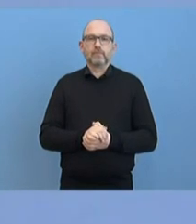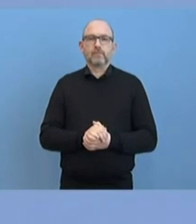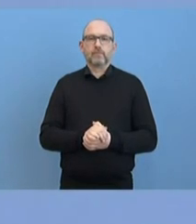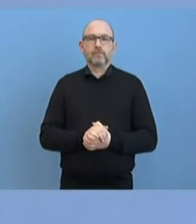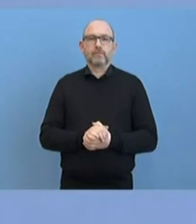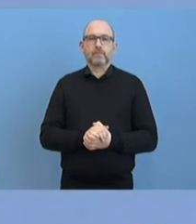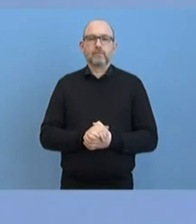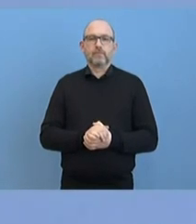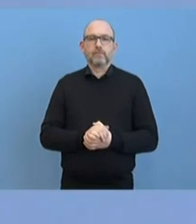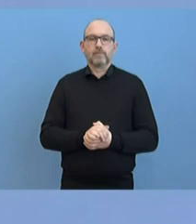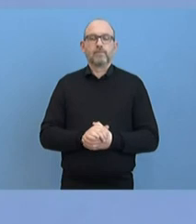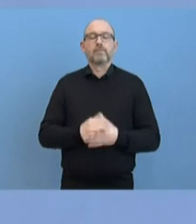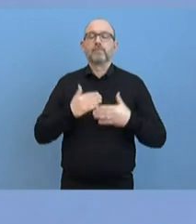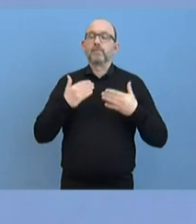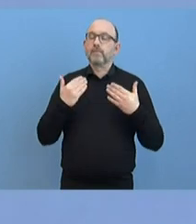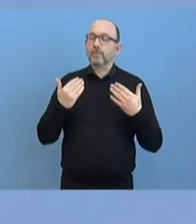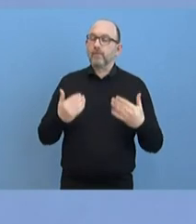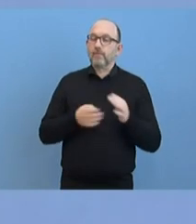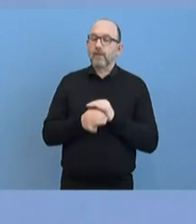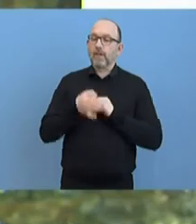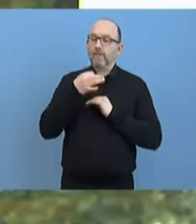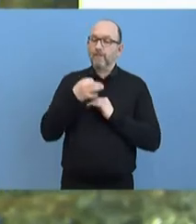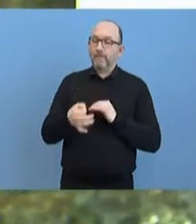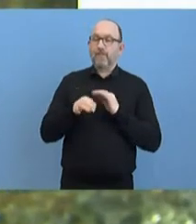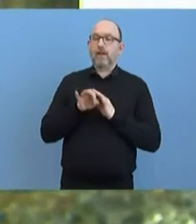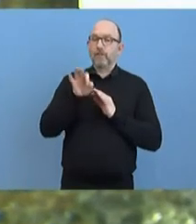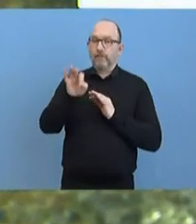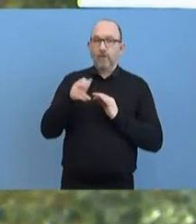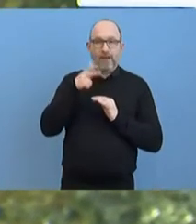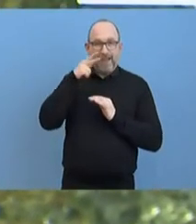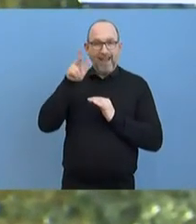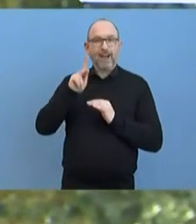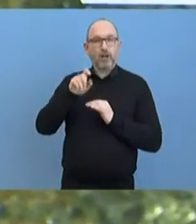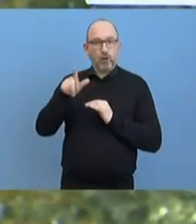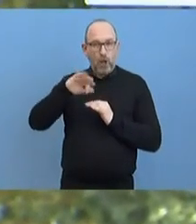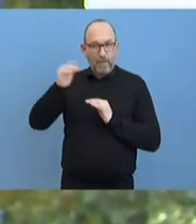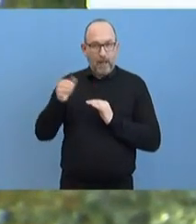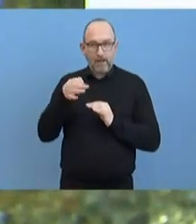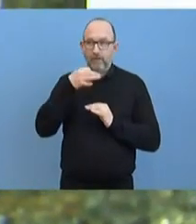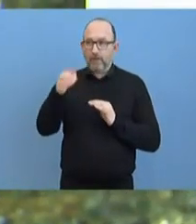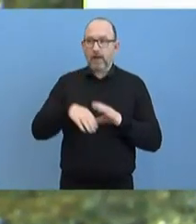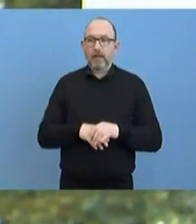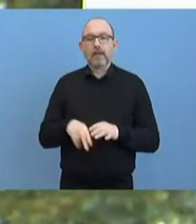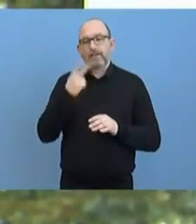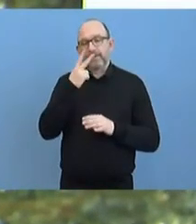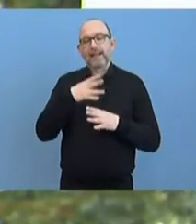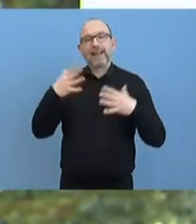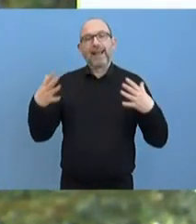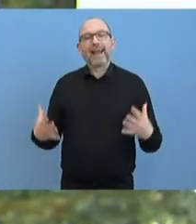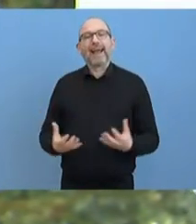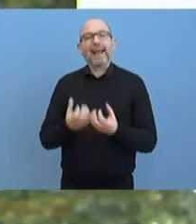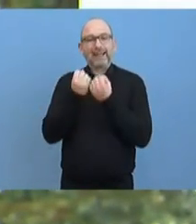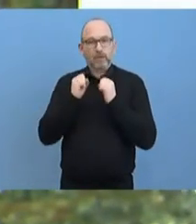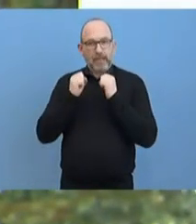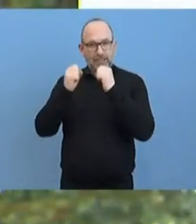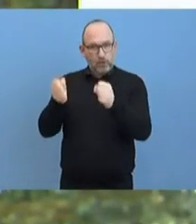Ja, Herr Kollberg, ich habe eine Frage zu möglichen Rettungsaktionen auf EU-Ebene. Da